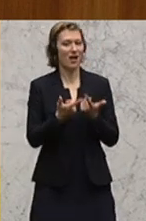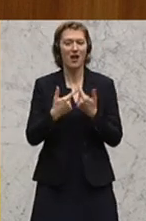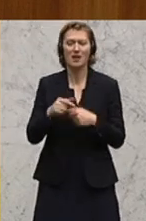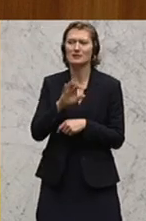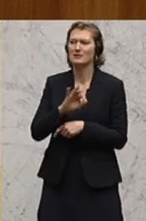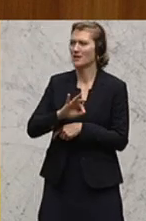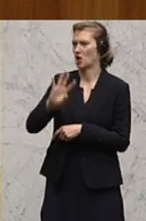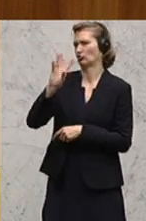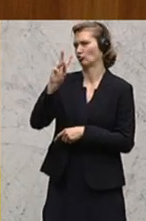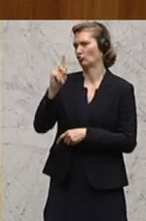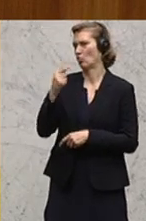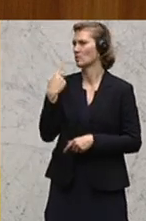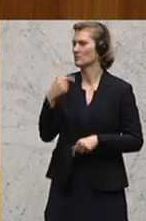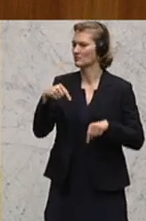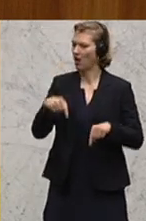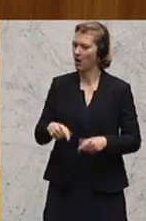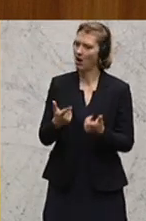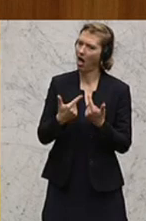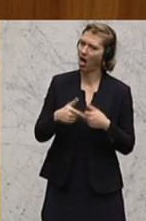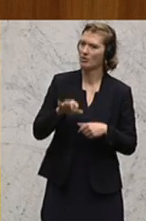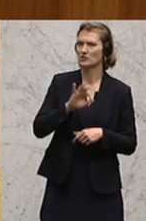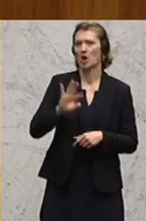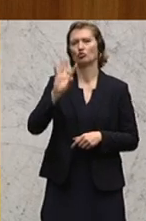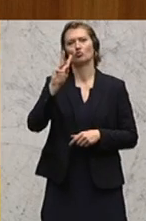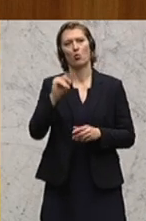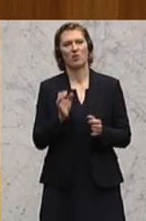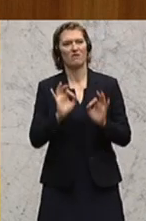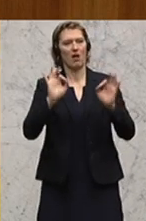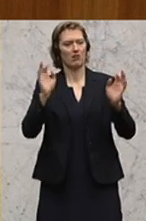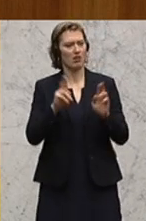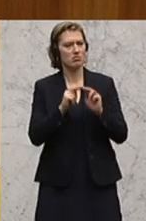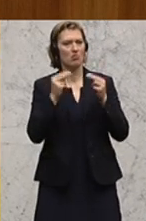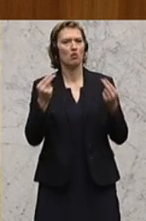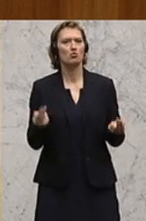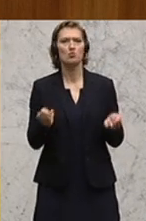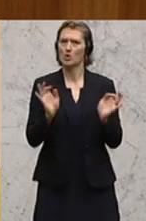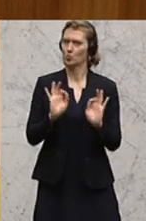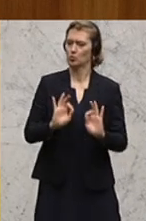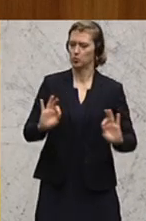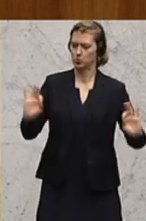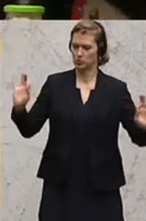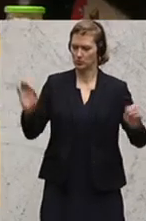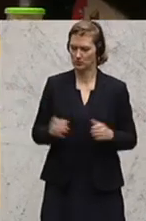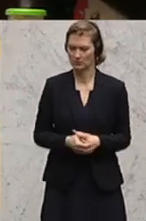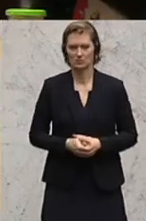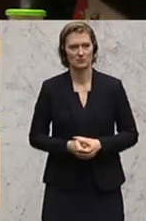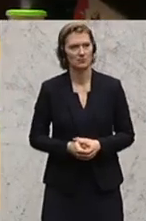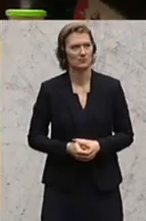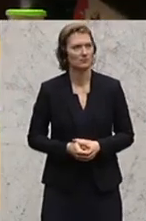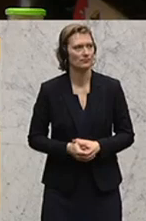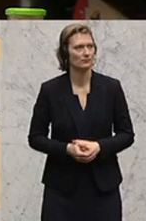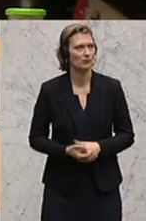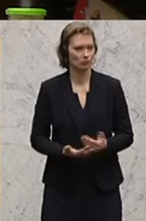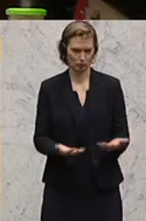so schön ist, dass wir in unserem Land so eine Qualität haben und dass es der Natur so gut geht. Also das ist das Thema